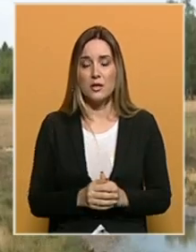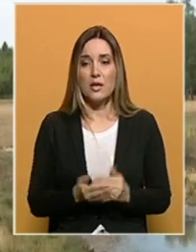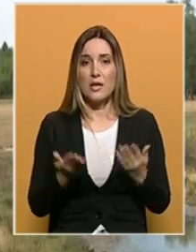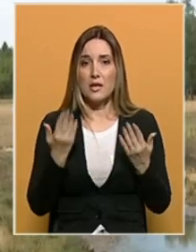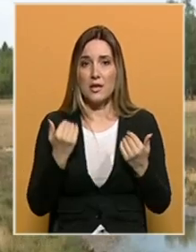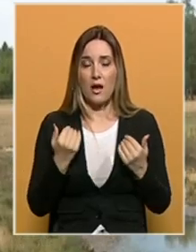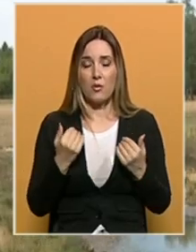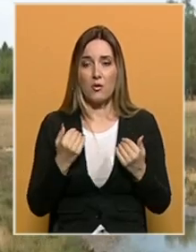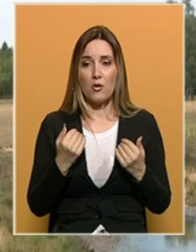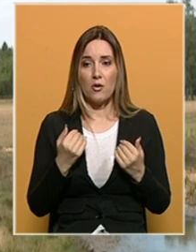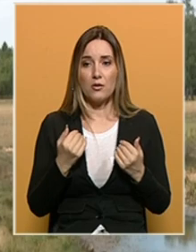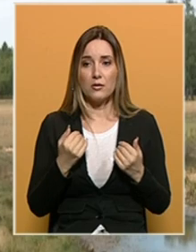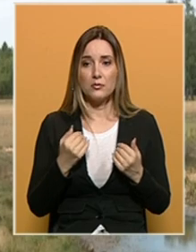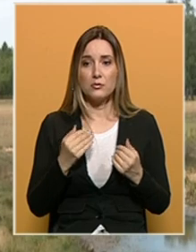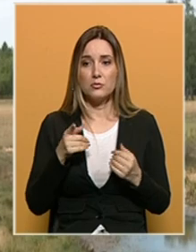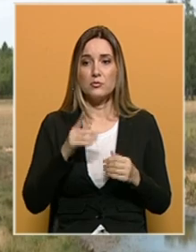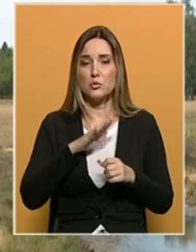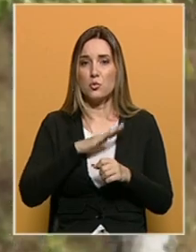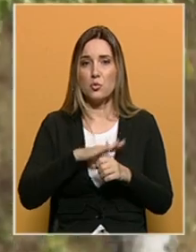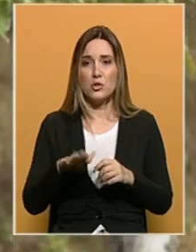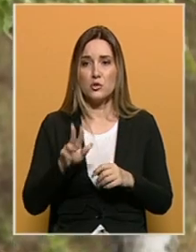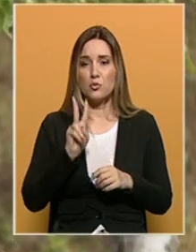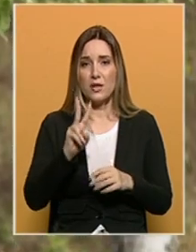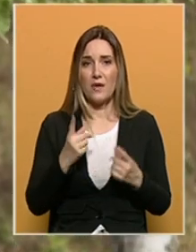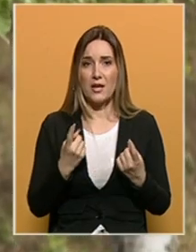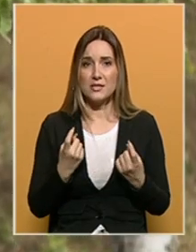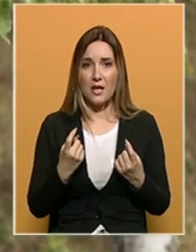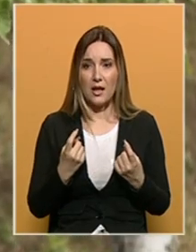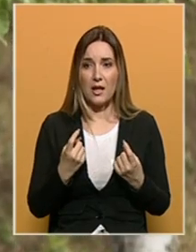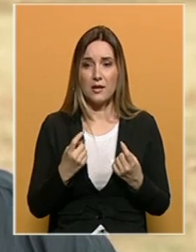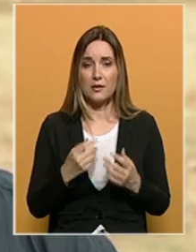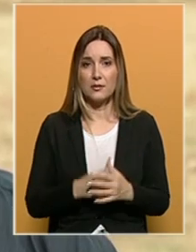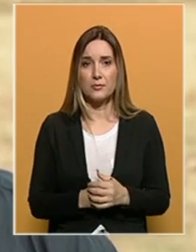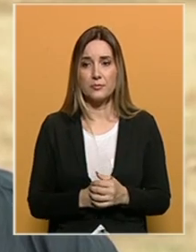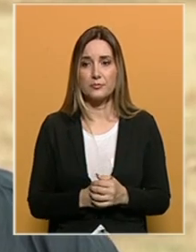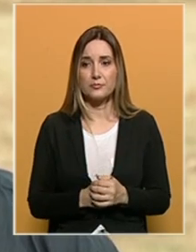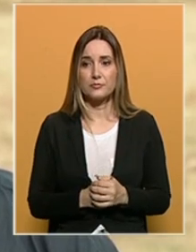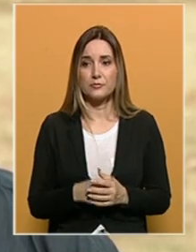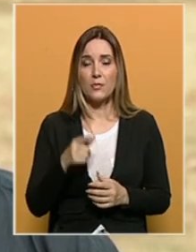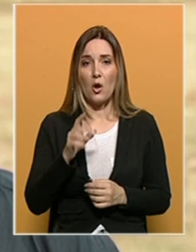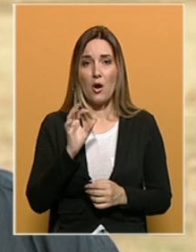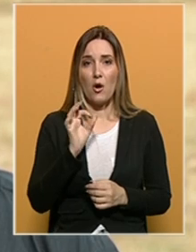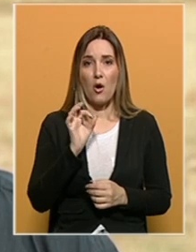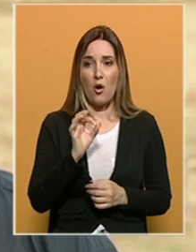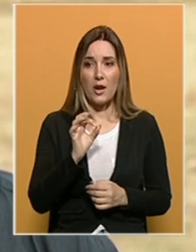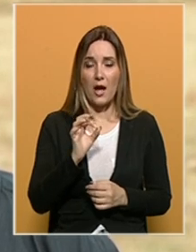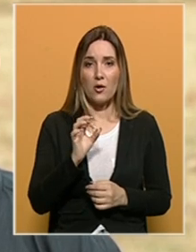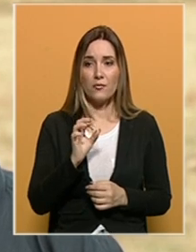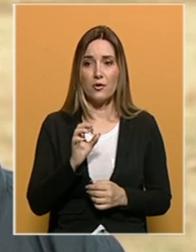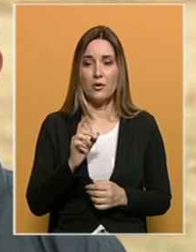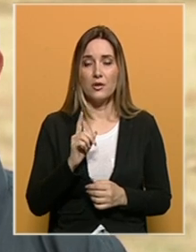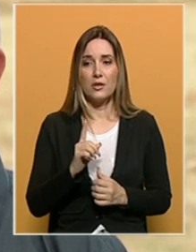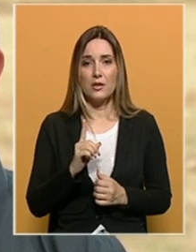strukture su uništile dva sela iza naših sela, to je Orahovo, maločita rijeka,